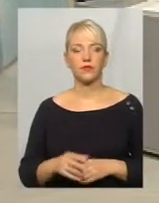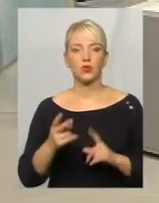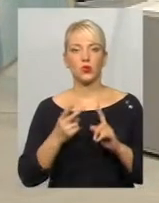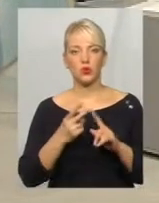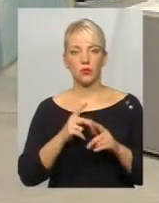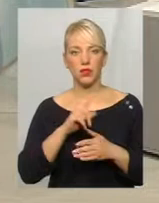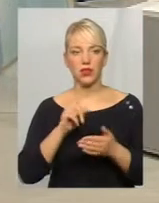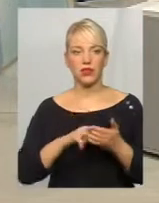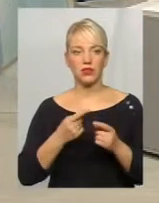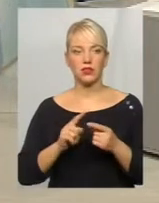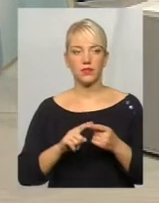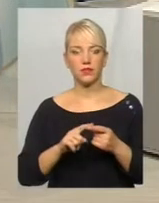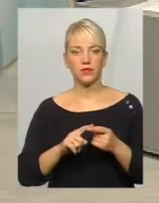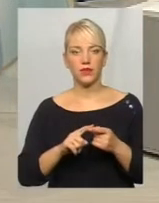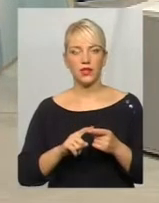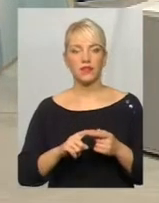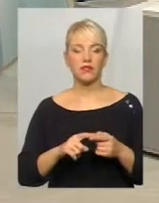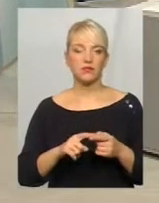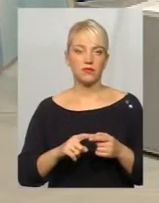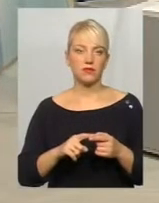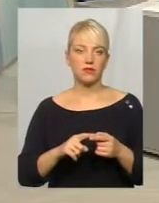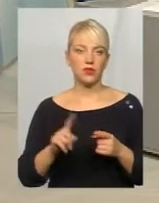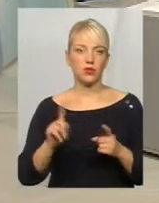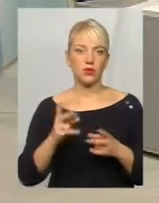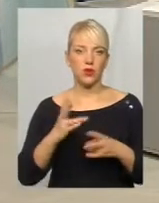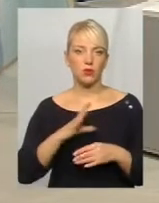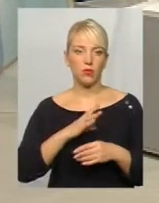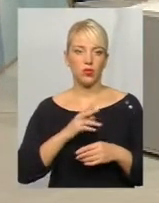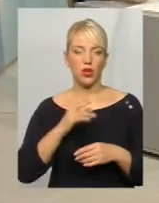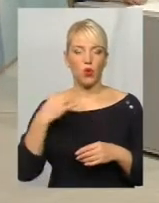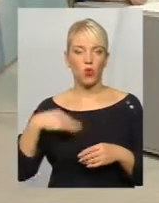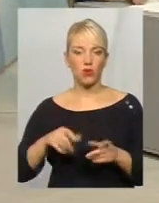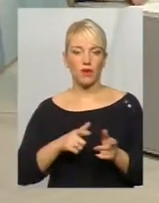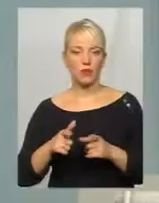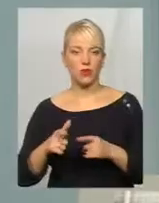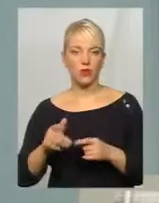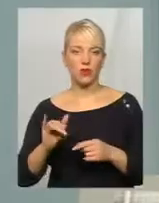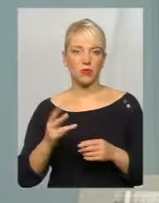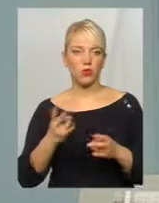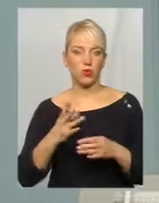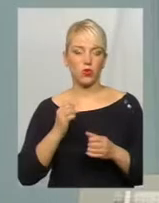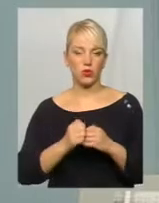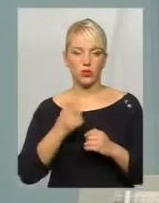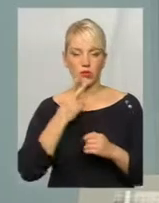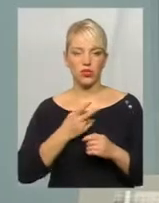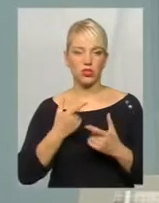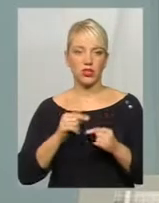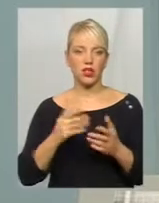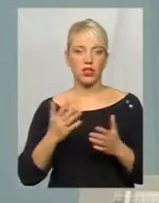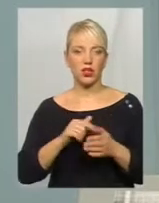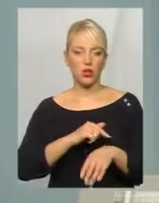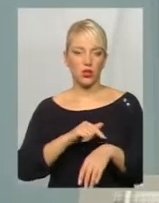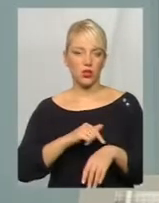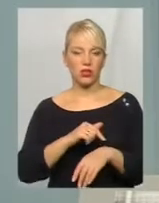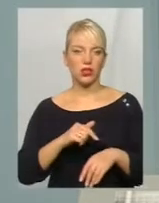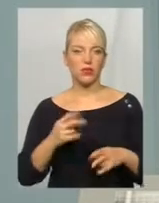Друге питання, це, звичайно, що це має бути курсова підготовка, і має кожен побачити, де, які години він,